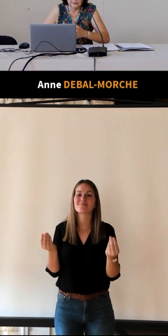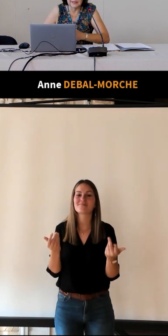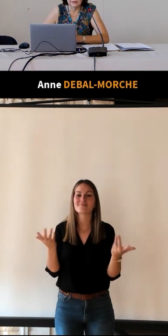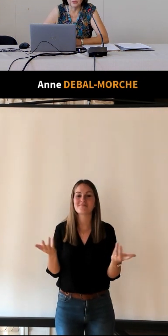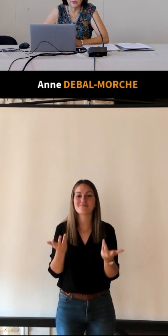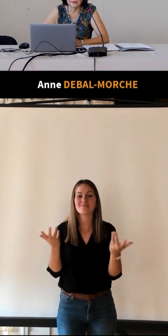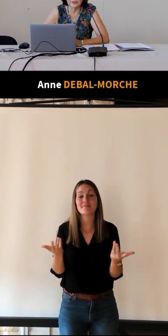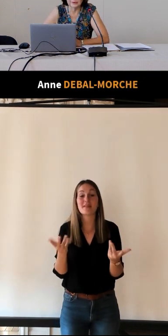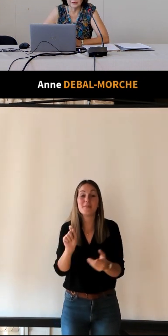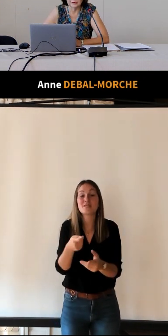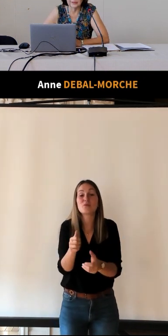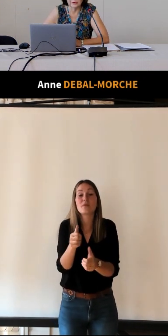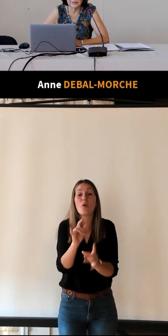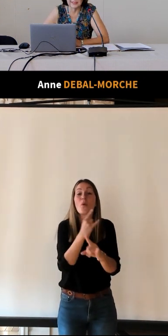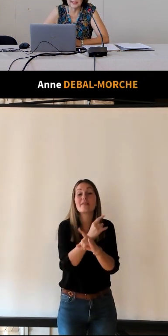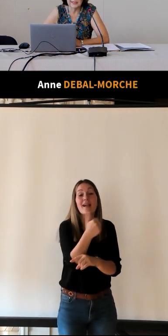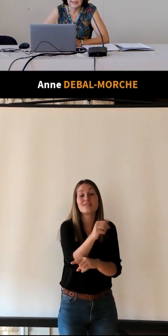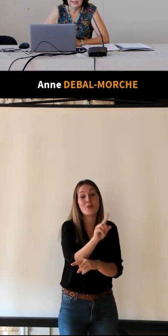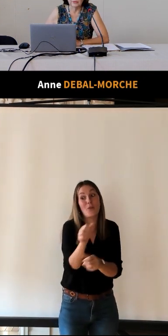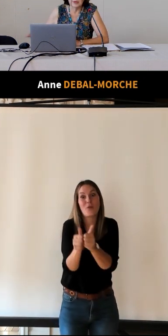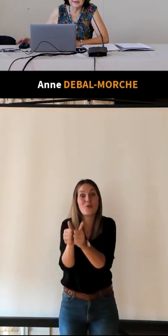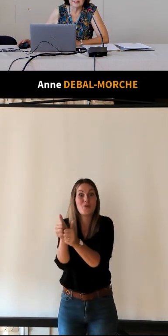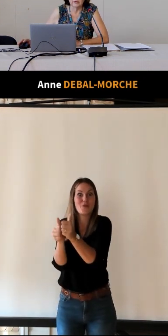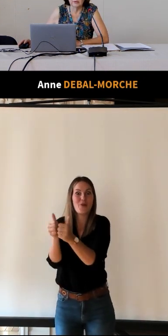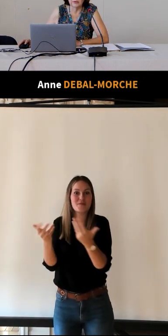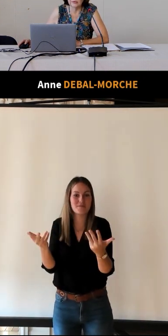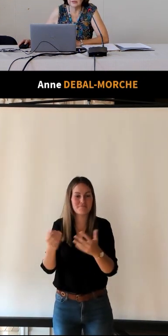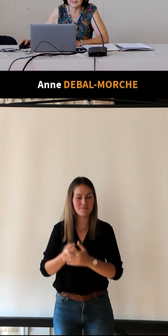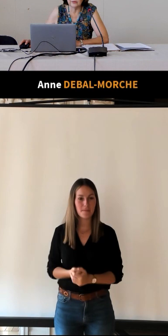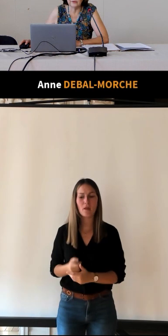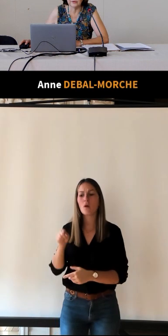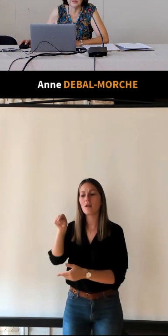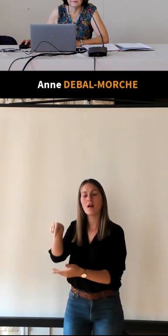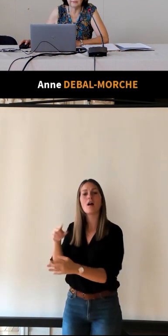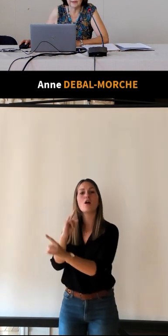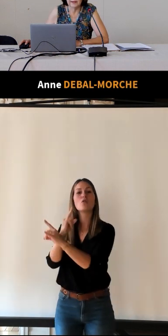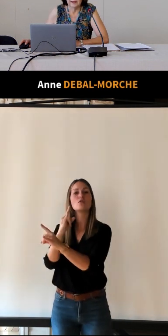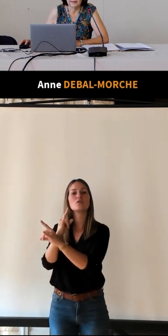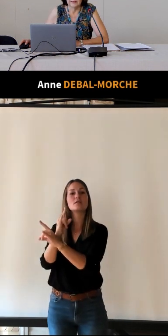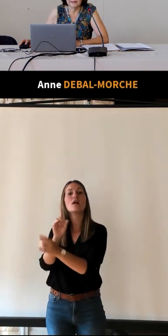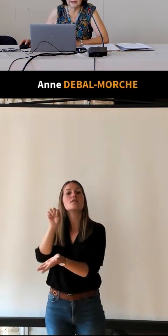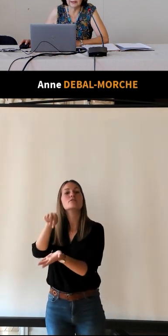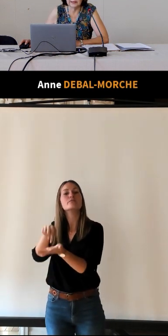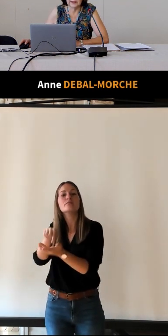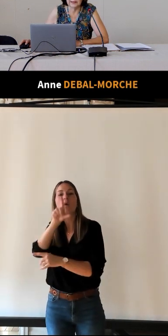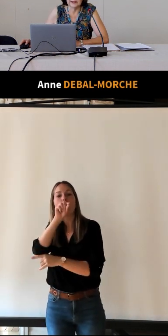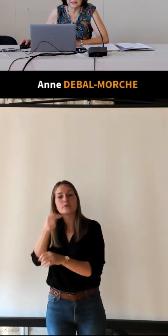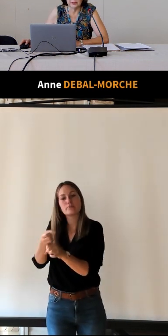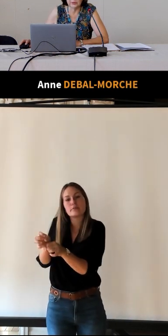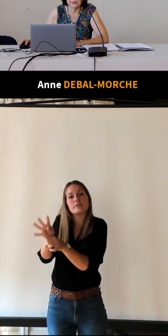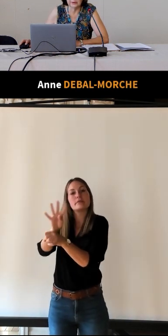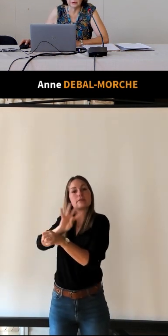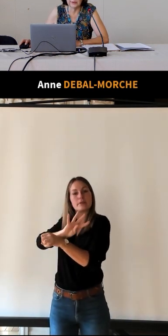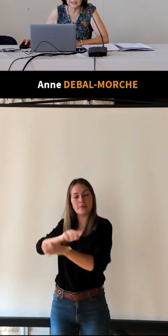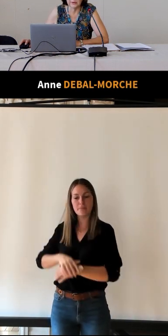il y a aussi la concurrence entre les hôtels. Et donc là, c'est le grand hôtel du faisan. qui était